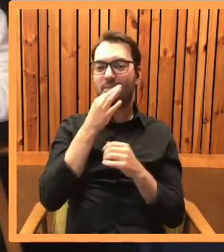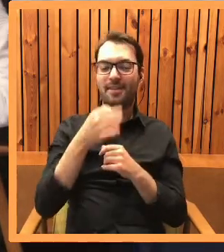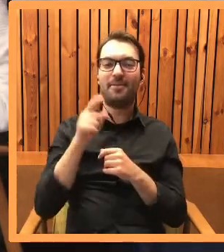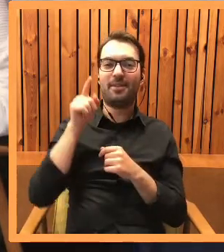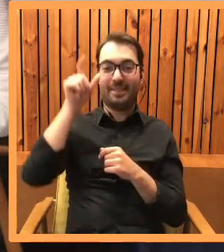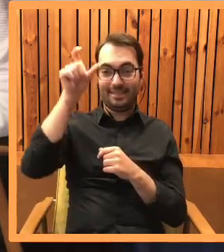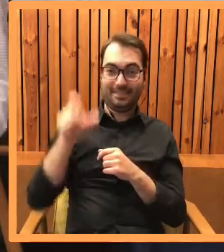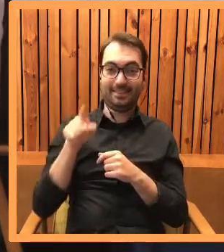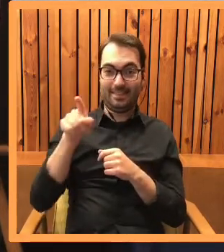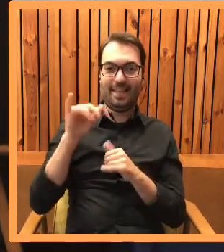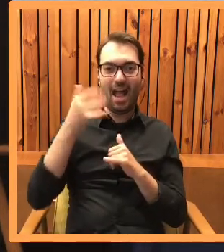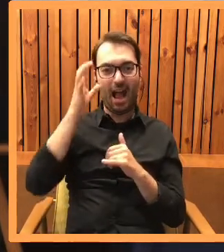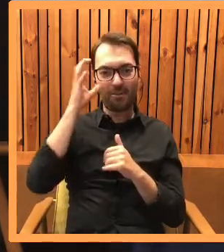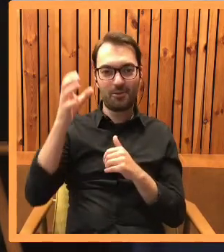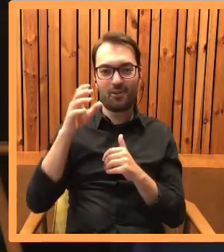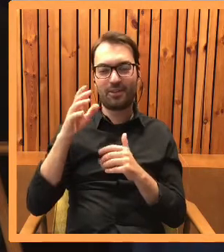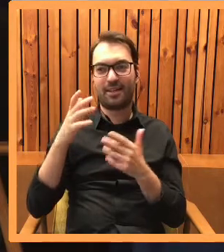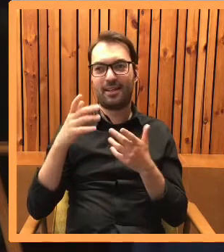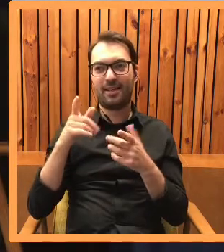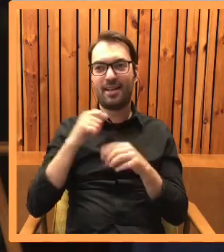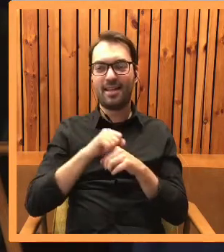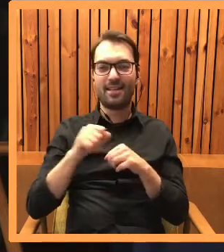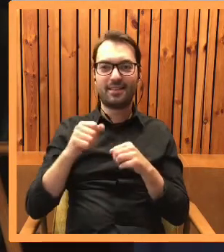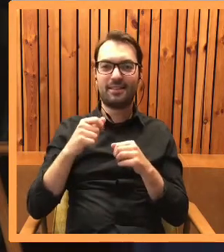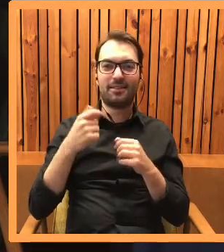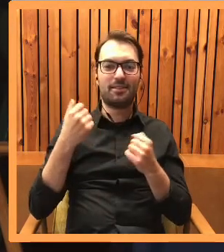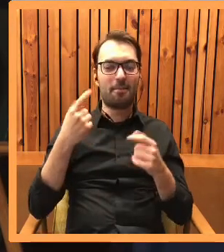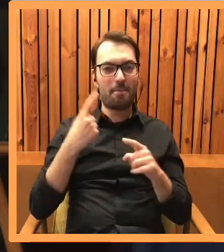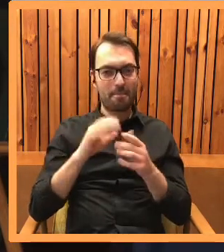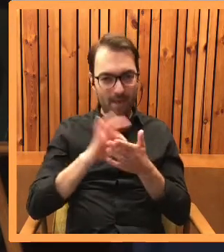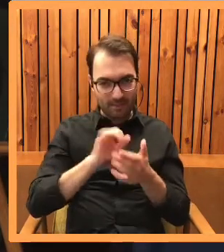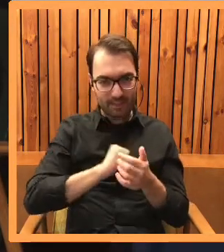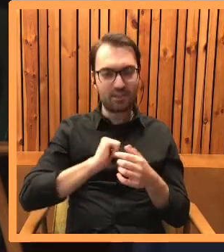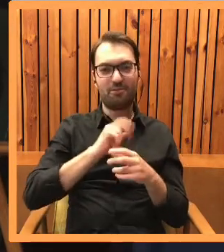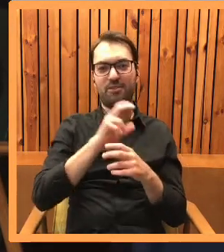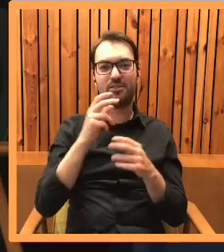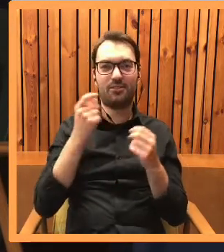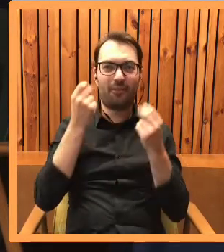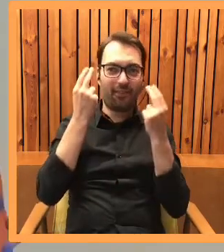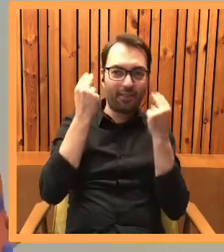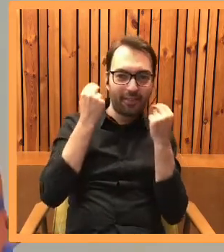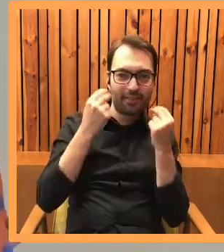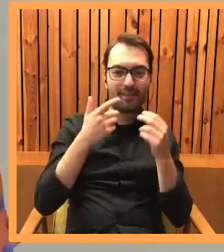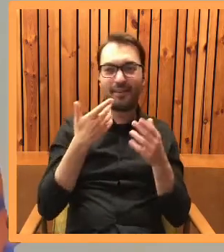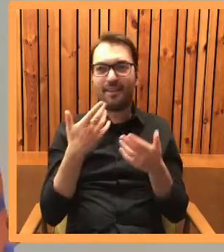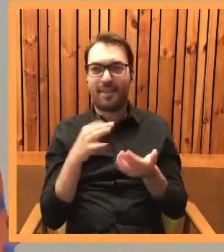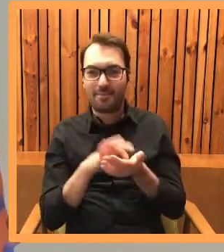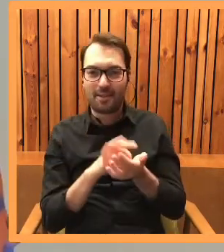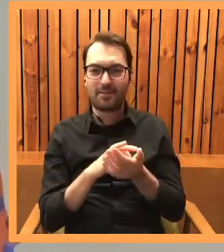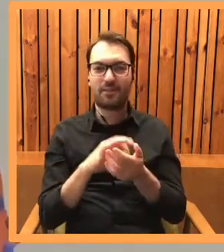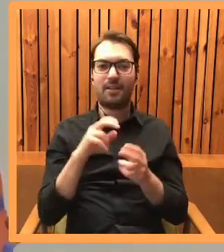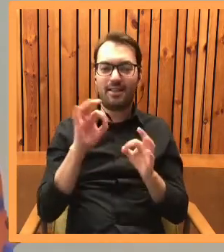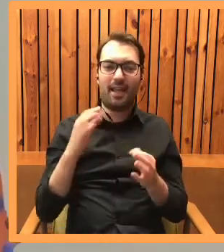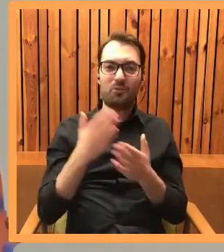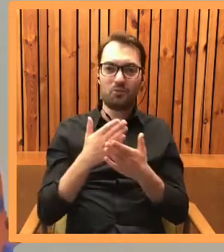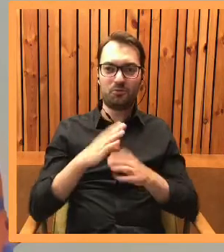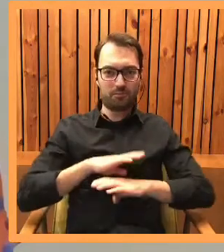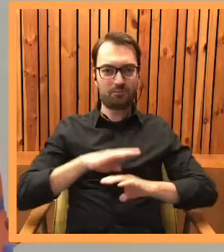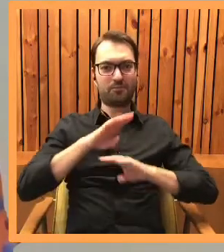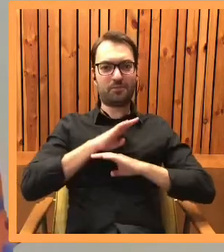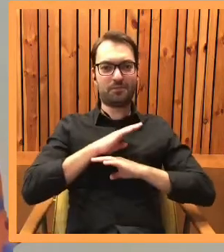pisarka? Czy bardziej jest taka spłoszona swoim sukcesem literackim? Czy jednak jesteś już, Kasiu, na takim etapie, kiedy znasz swoją wartość,